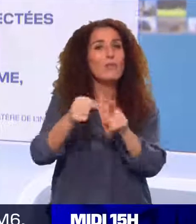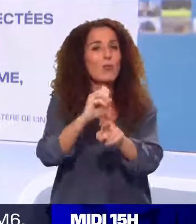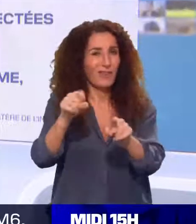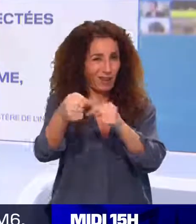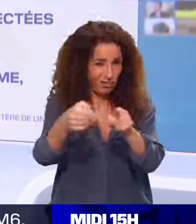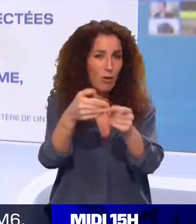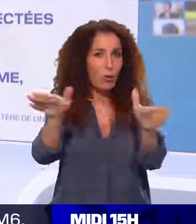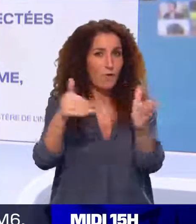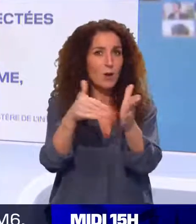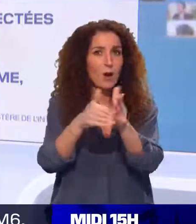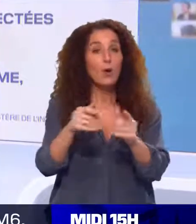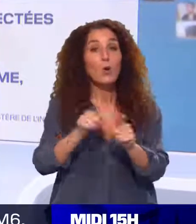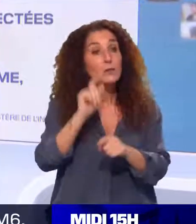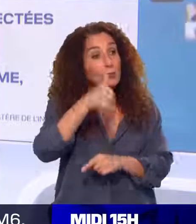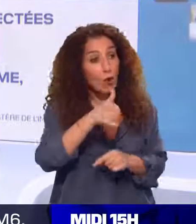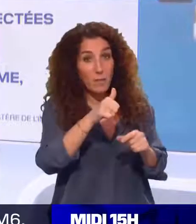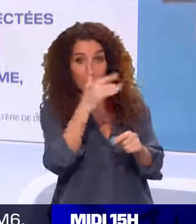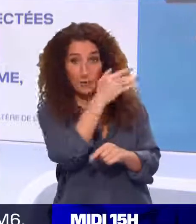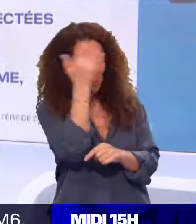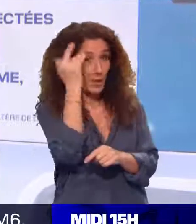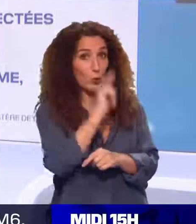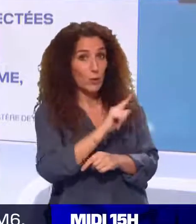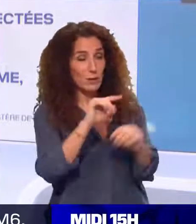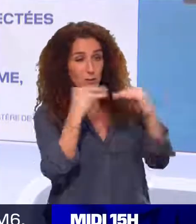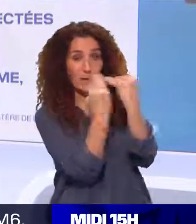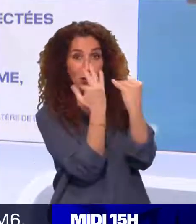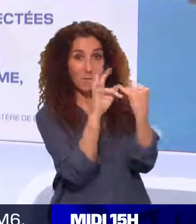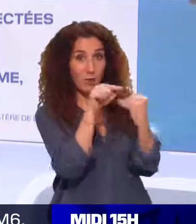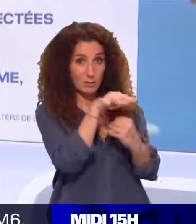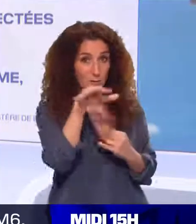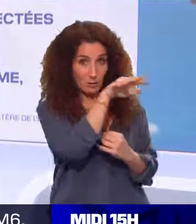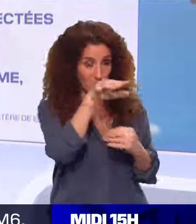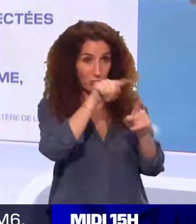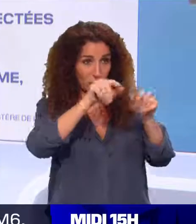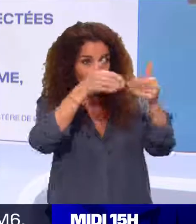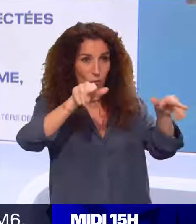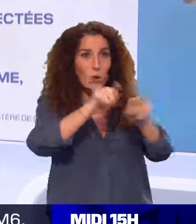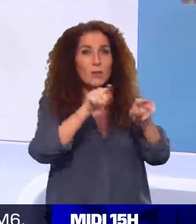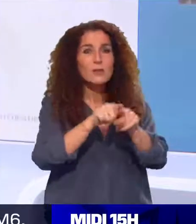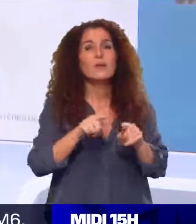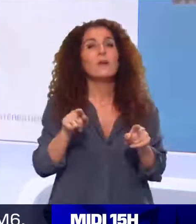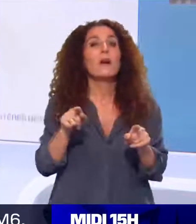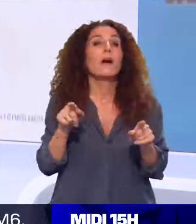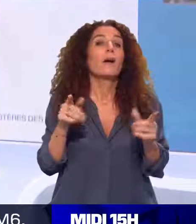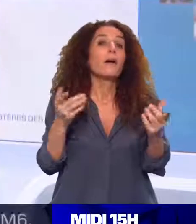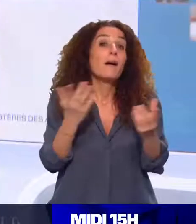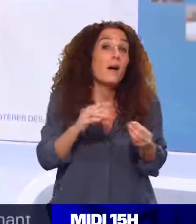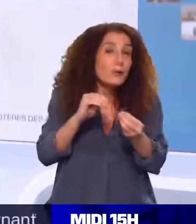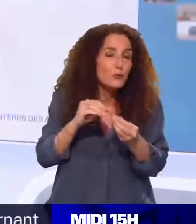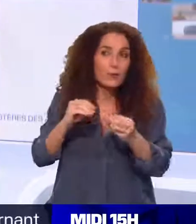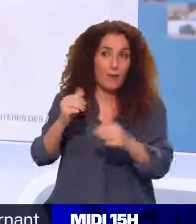demain, le stade de France à Saint-Denis. Le gouvernement qui compte également sur un renfort de l'armée, puisque samedi, la ministre